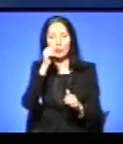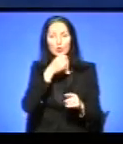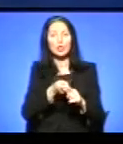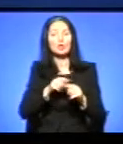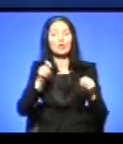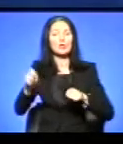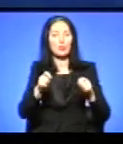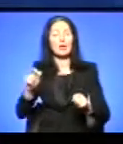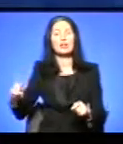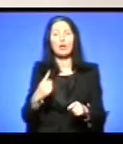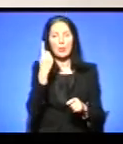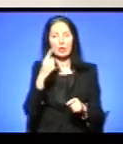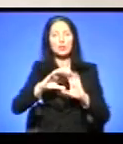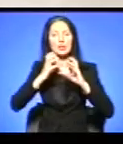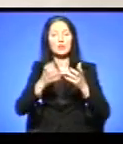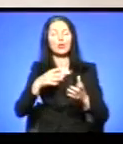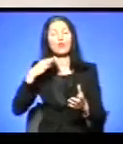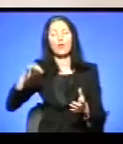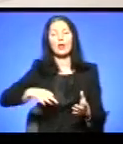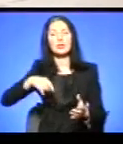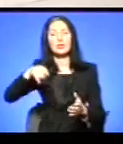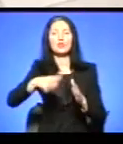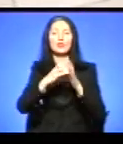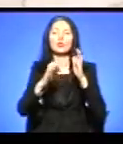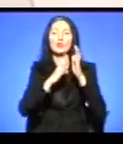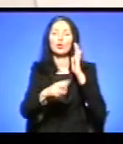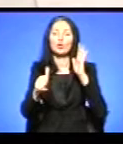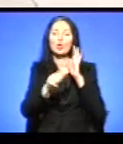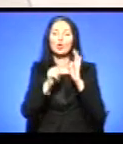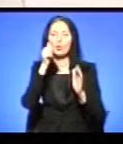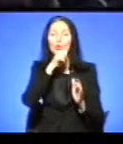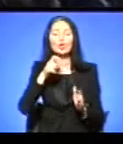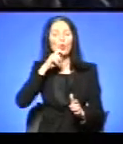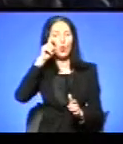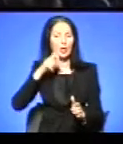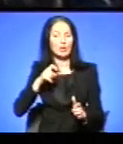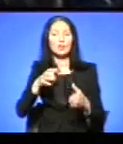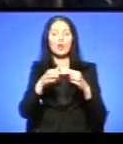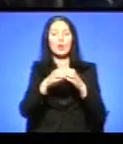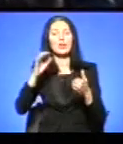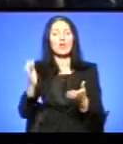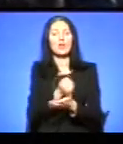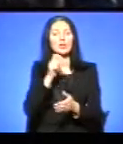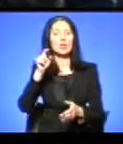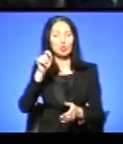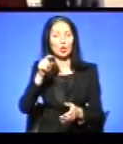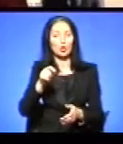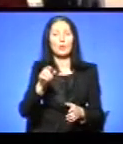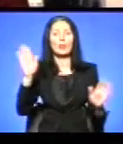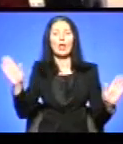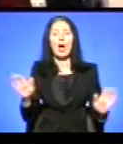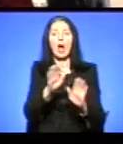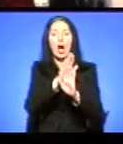світу у Франції у 1996 році українці виграли золото. Гімн України виконує